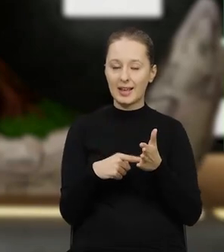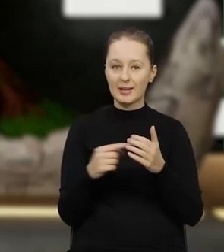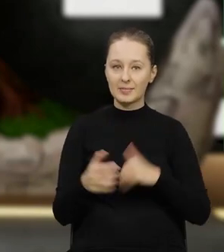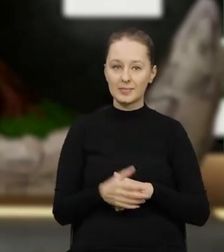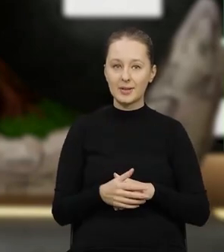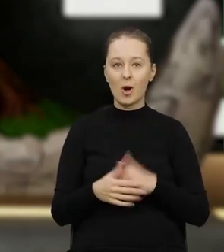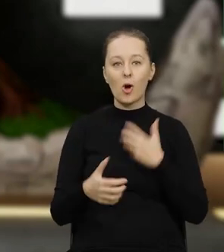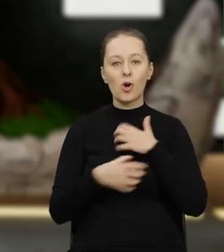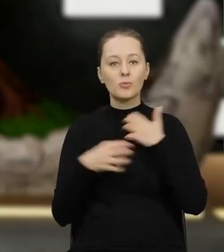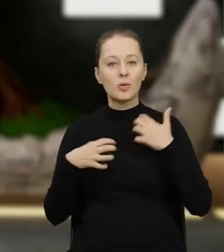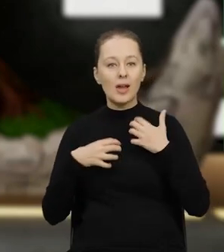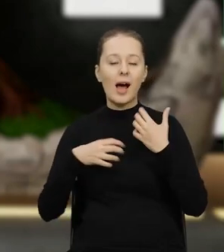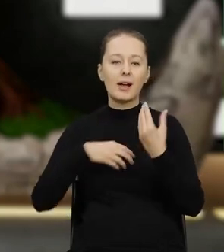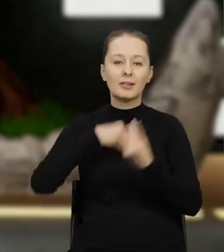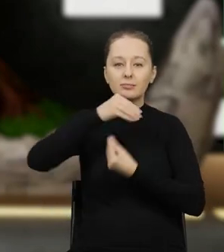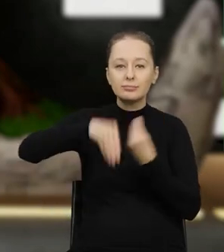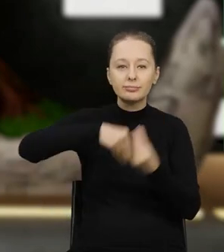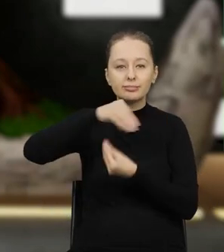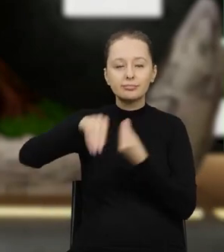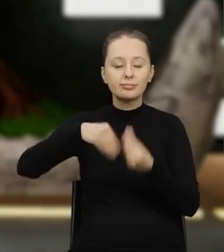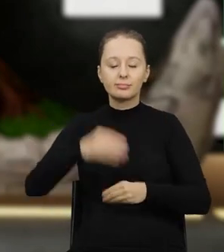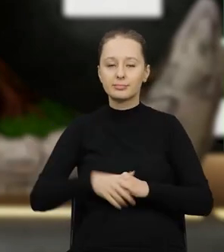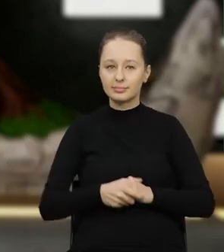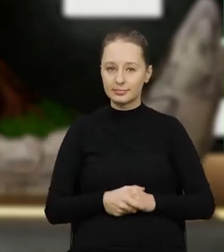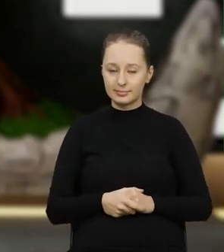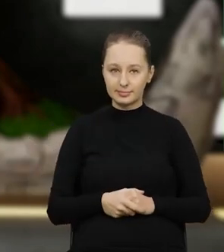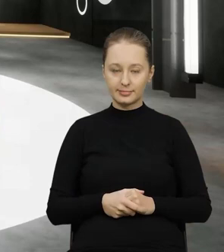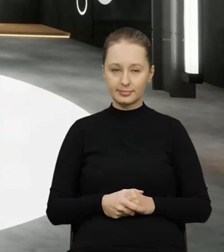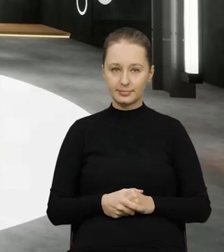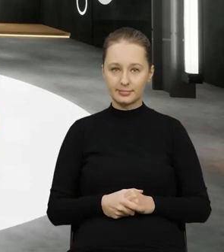idei gospodarki o obiegu zamkniętym